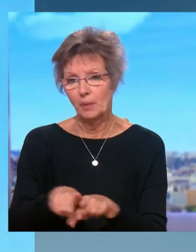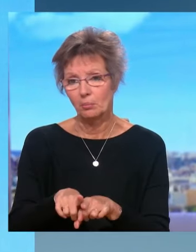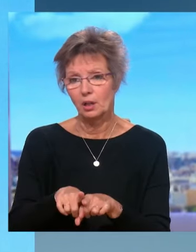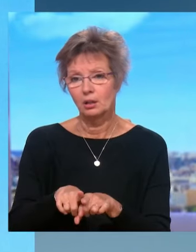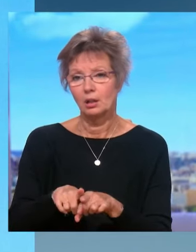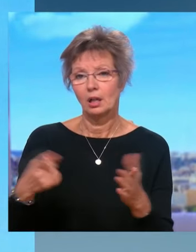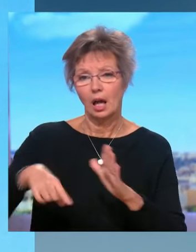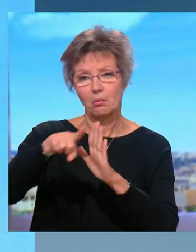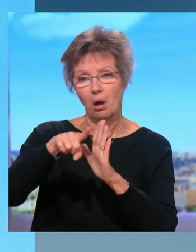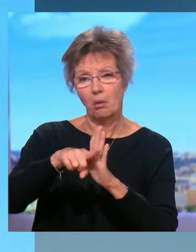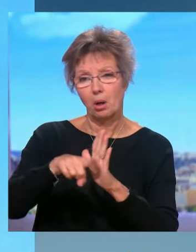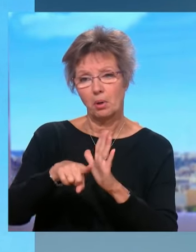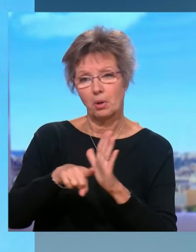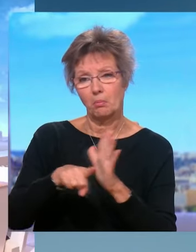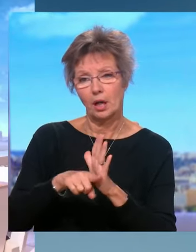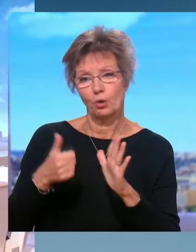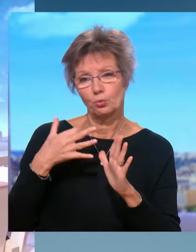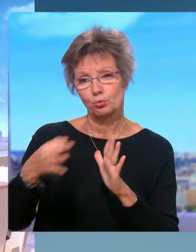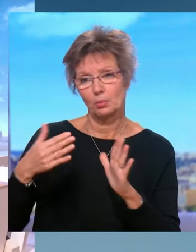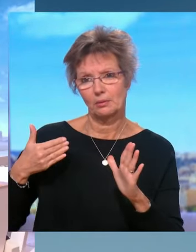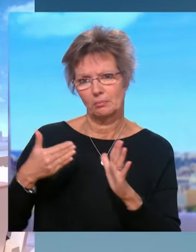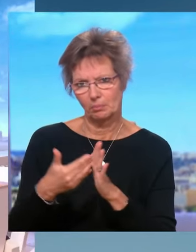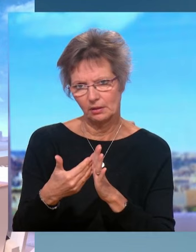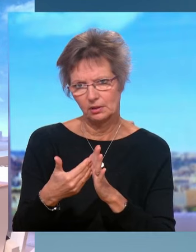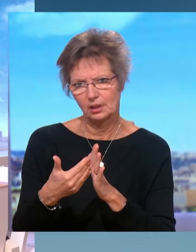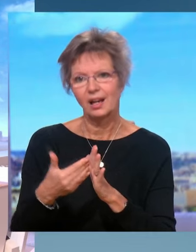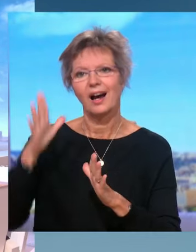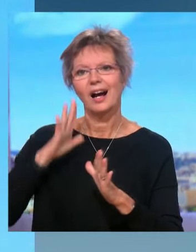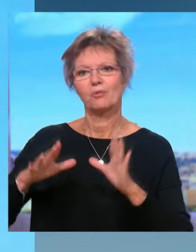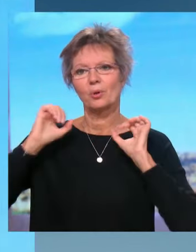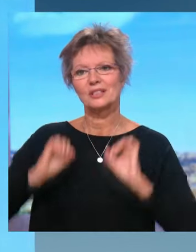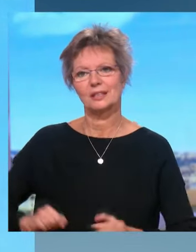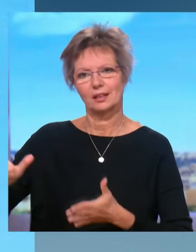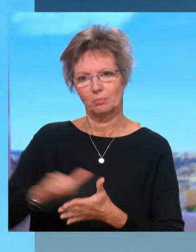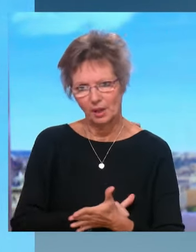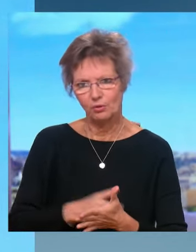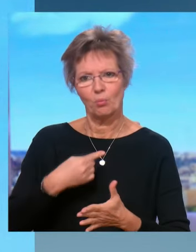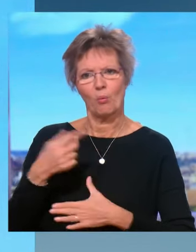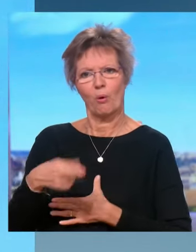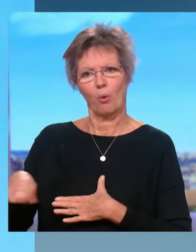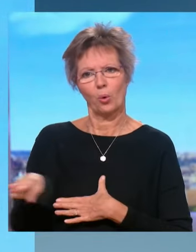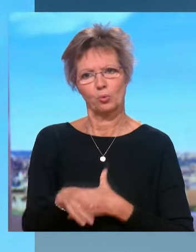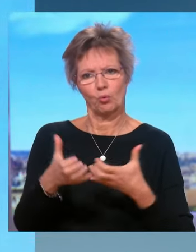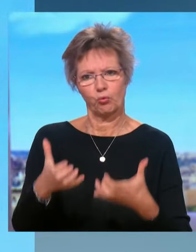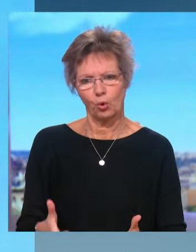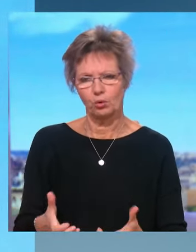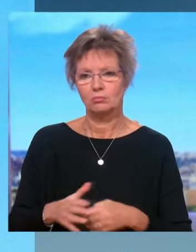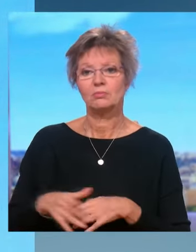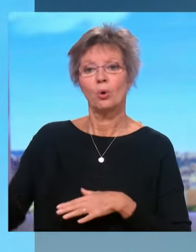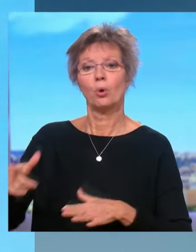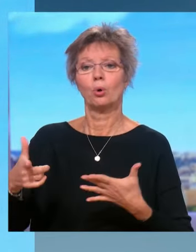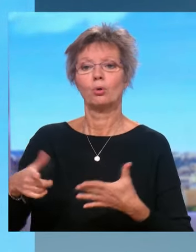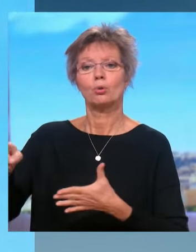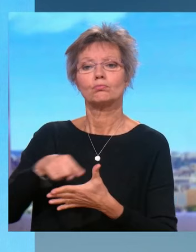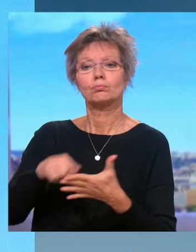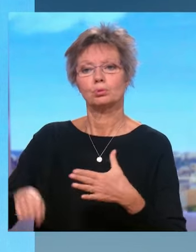qu'ils ont vues et énumérées cette semaine, toutes celles que nous avons rétablies et que le Sénat avait supprimées, toutes celles que nous avons supprimées parce qu sont inefficaces ou parce qu'elles nous plaçaient